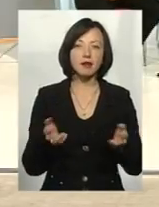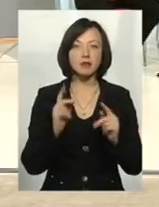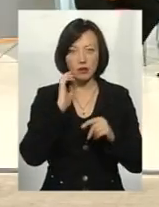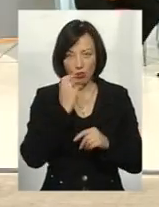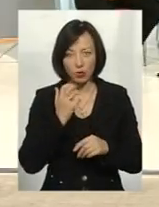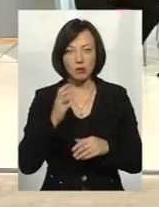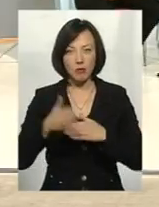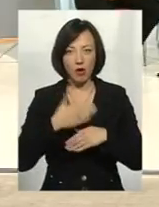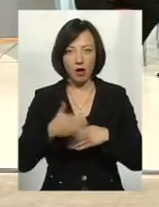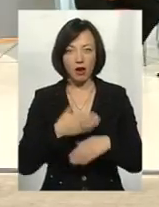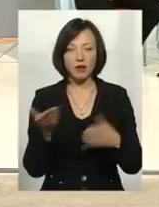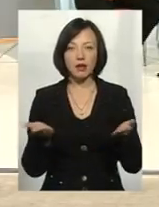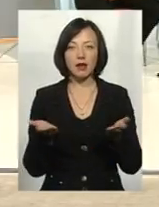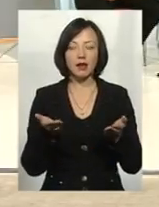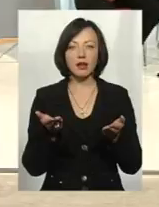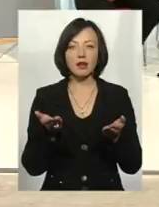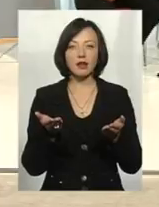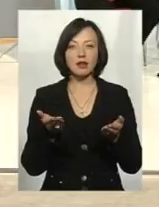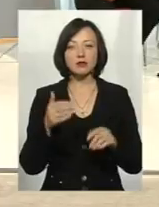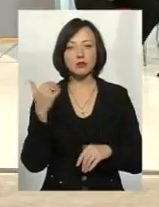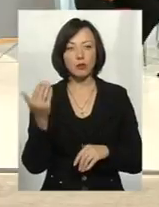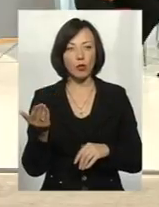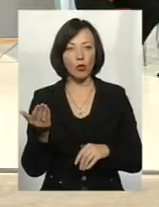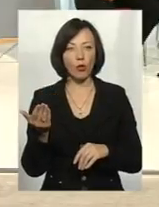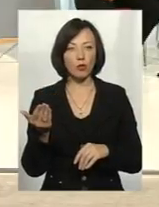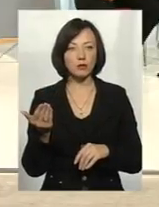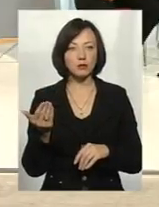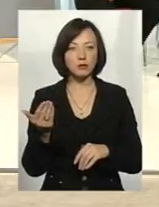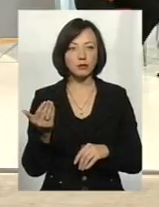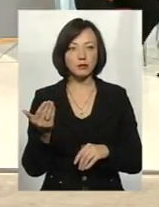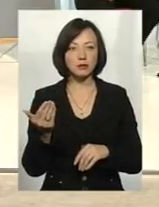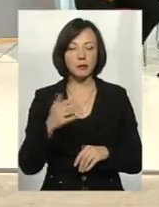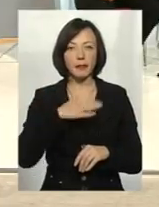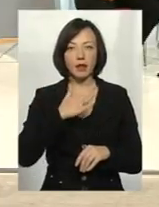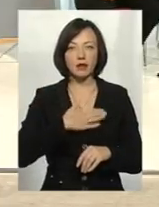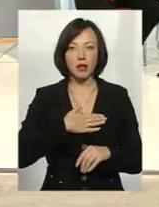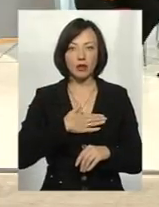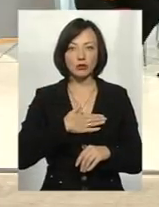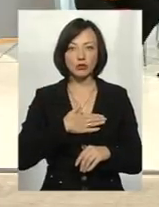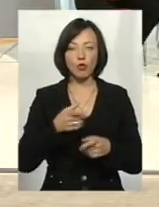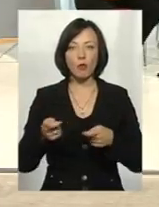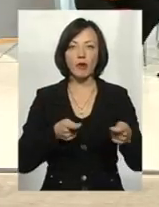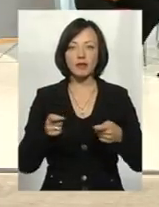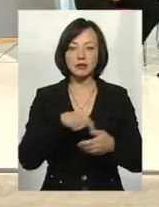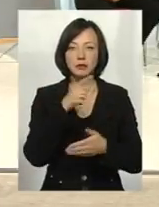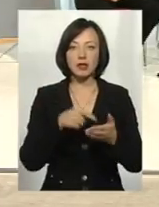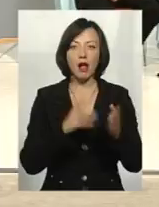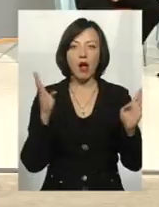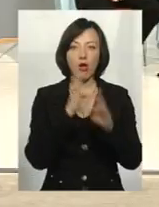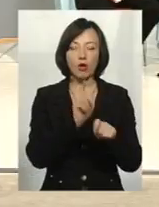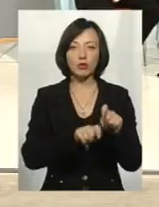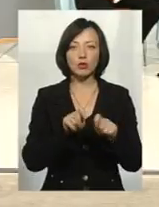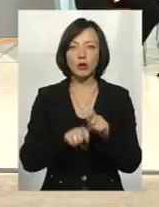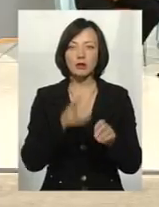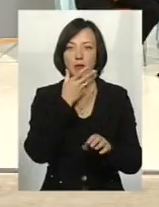серйозне покарання? І з боку нашого, скажімо, управління з питань екології та контролю за